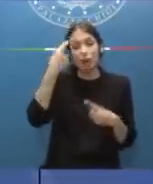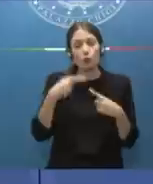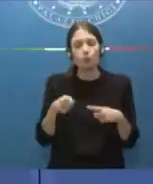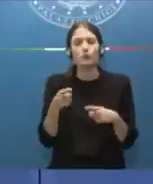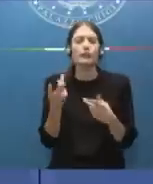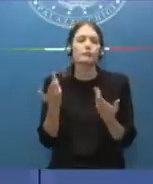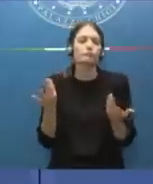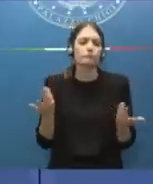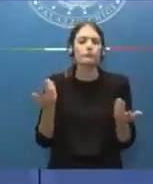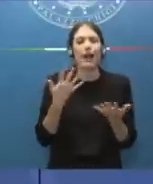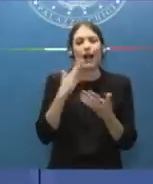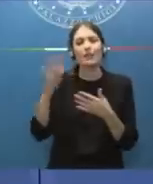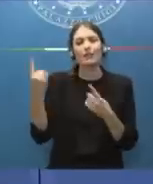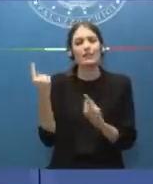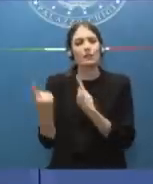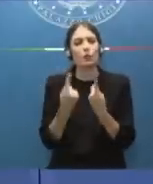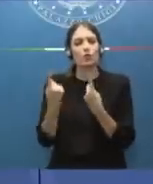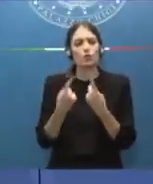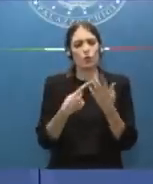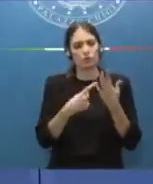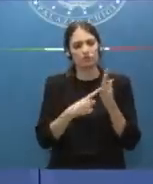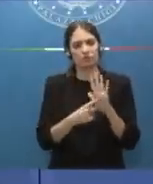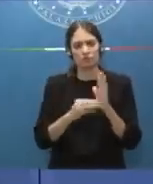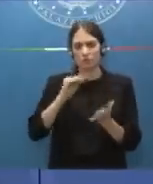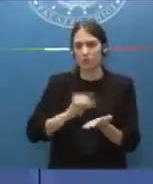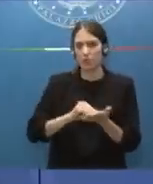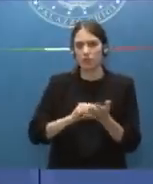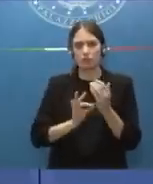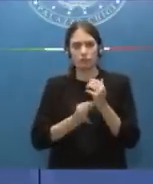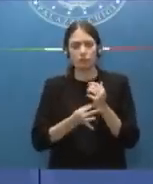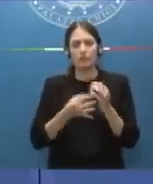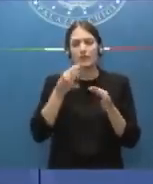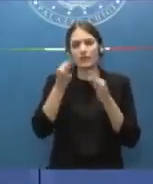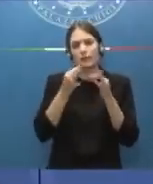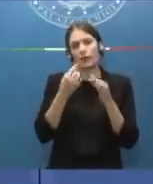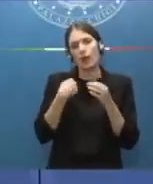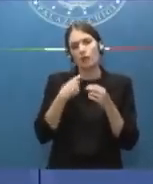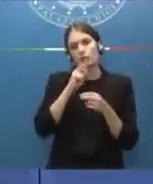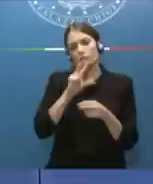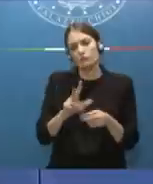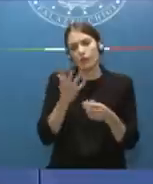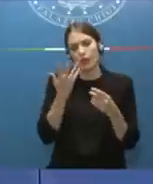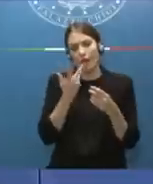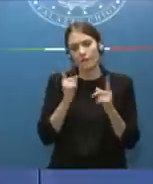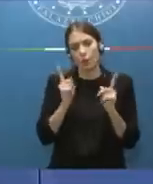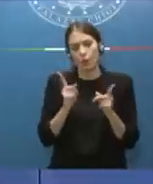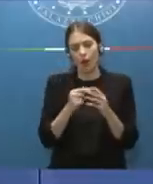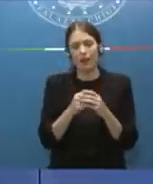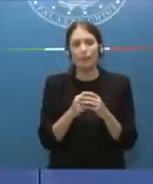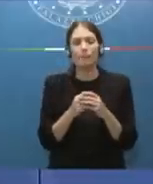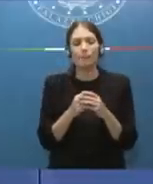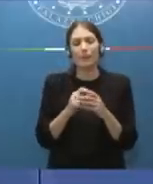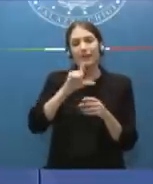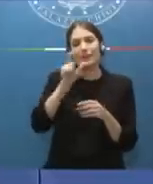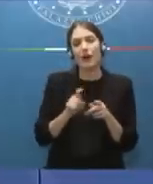appunto, poi in altre situazioni si era mostrato molto più presente. Allora, il segnale che io voglio dare è che l'Italia non è più, diciamo,